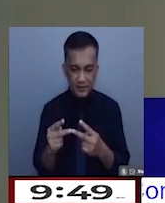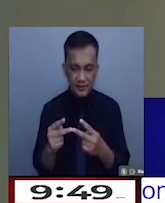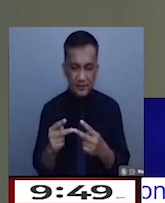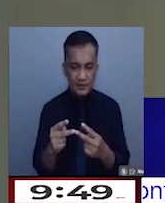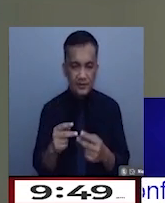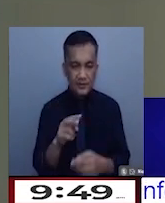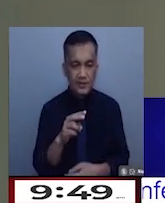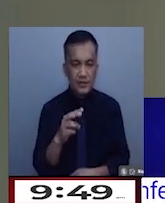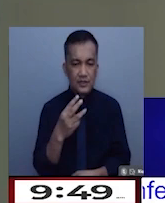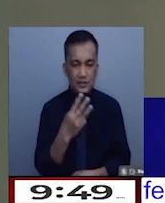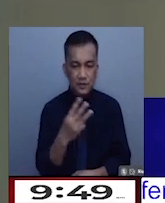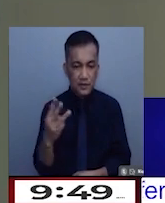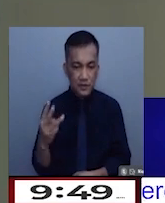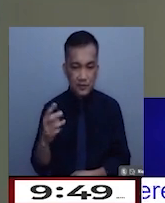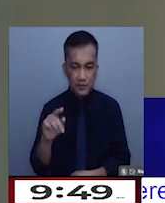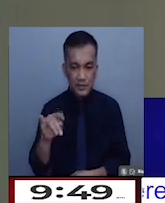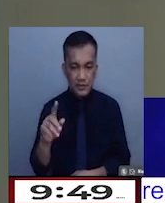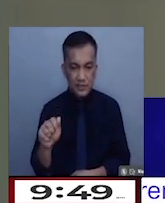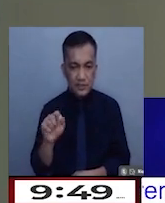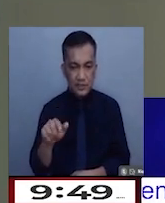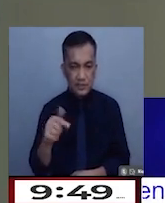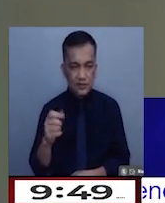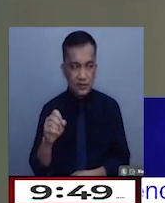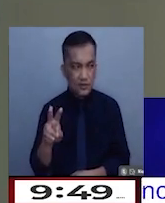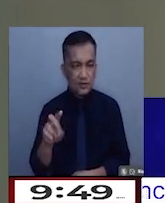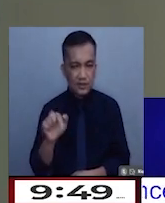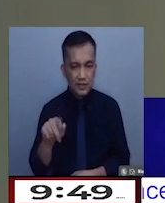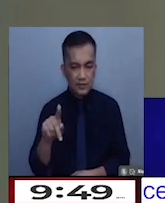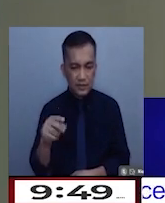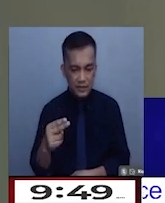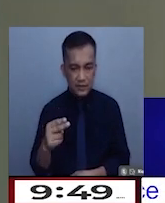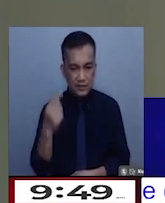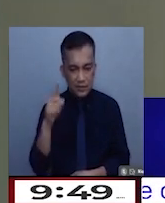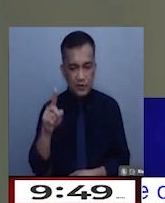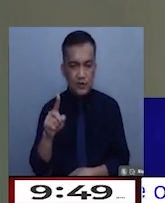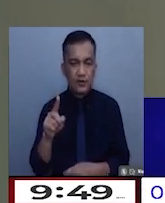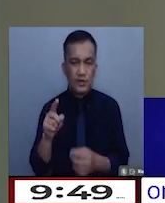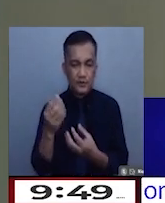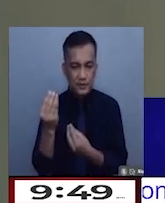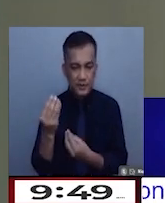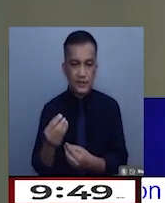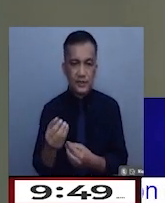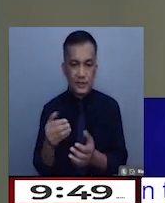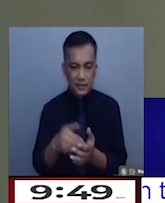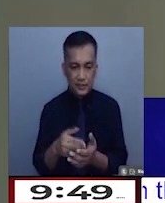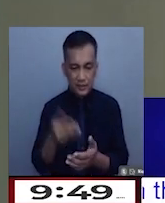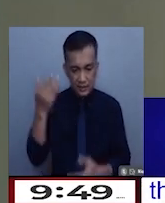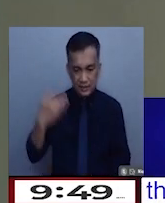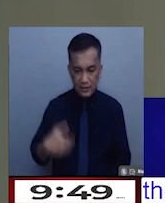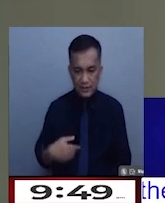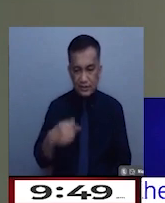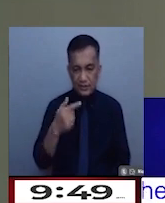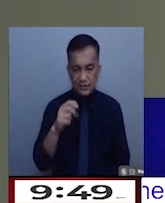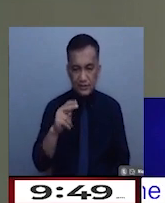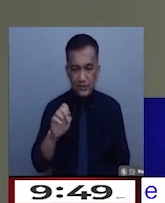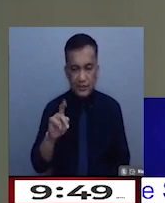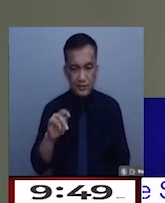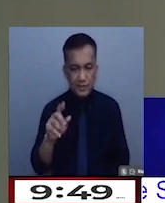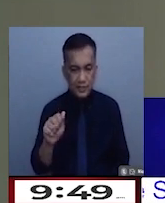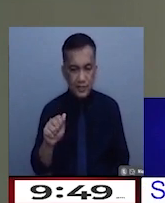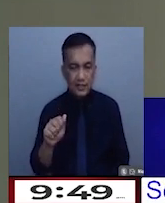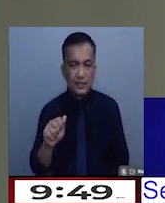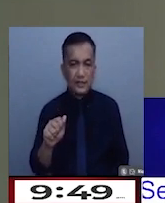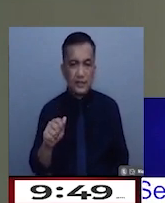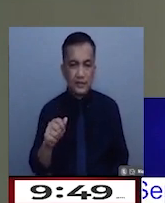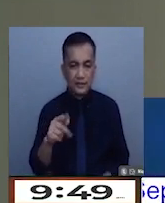www.psa.gov.ph for more updates. Once again, ako po si Janine Almeda ng Philippine